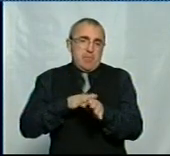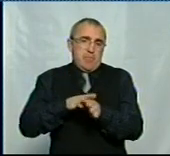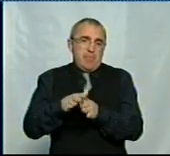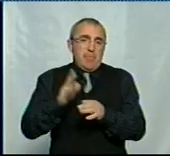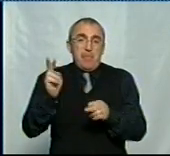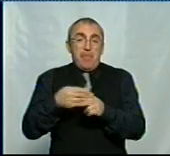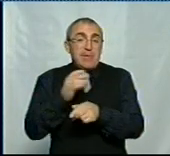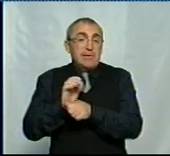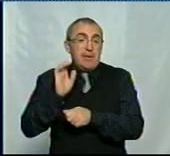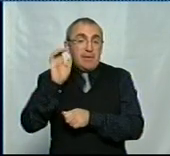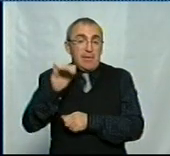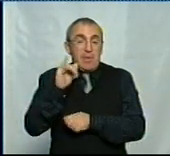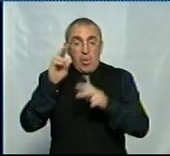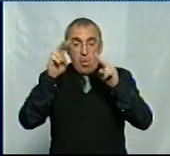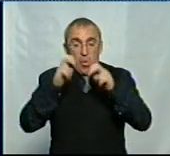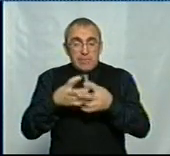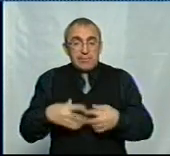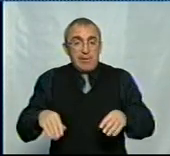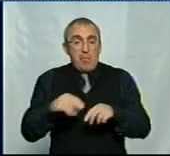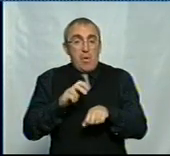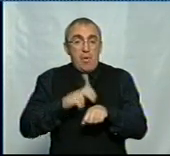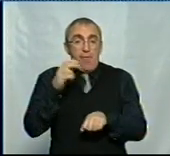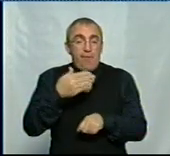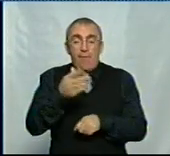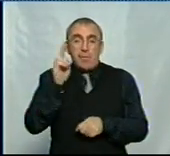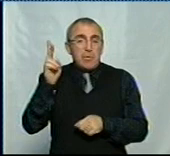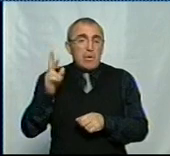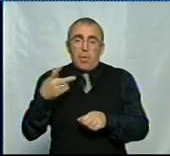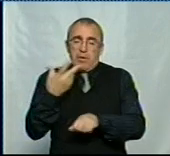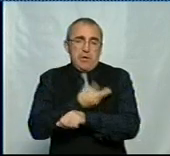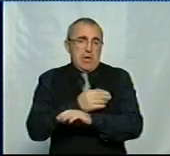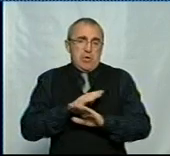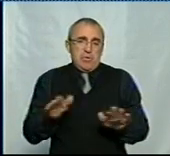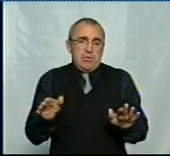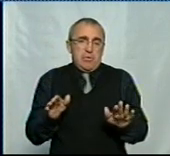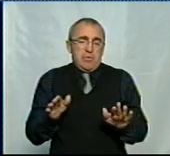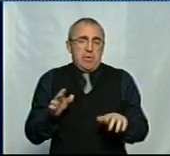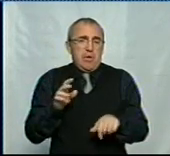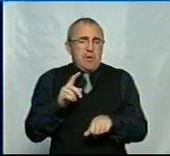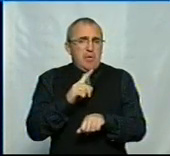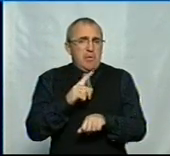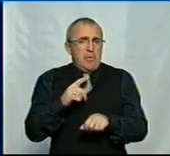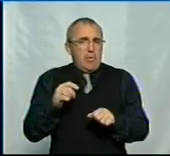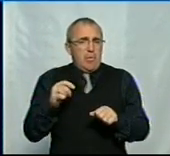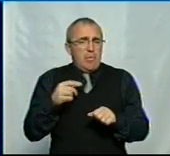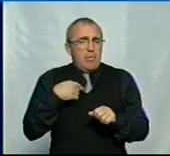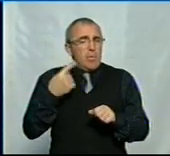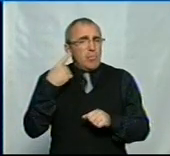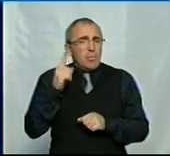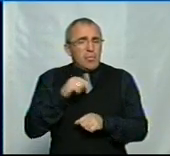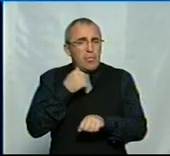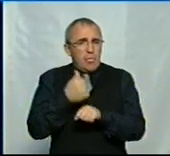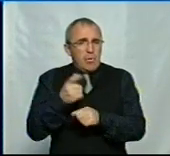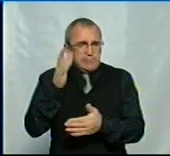Без направлення і огляду сімейного лікаря вас ніхто не щепить. Але вакцина, я головне хочу почути, вона